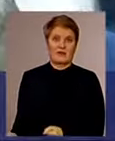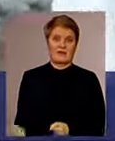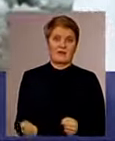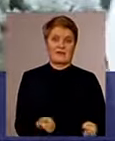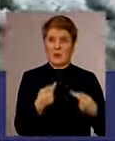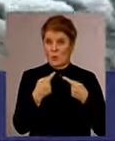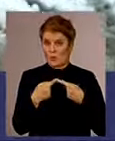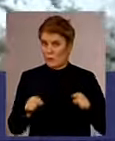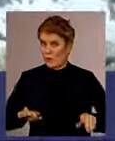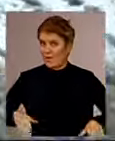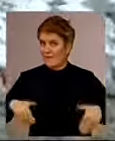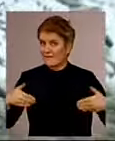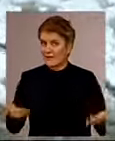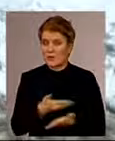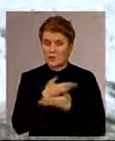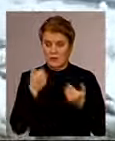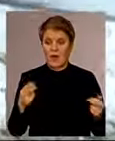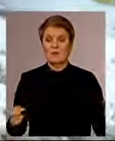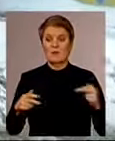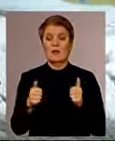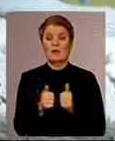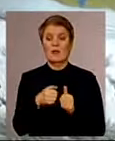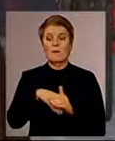А це пішохідний перехід біля метро Дорогожичі вчора.